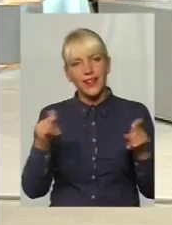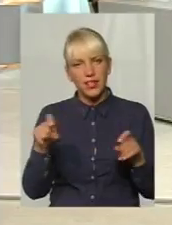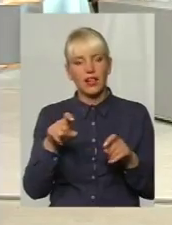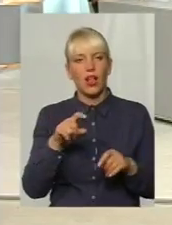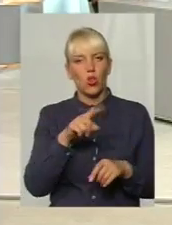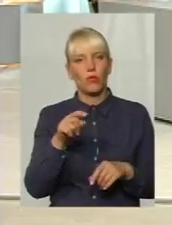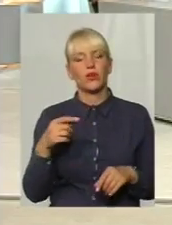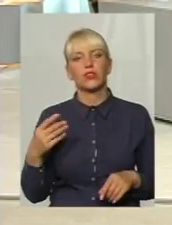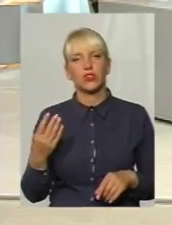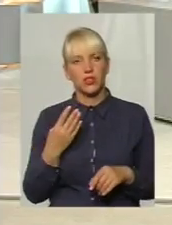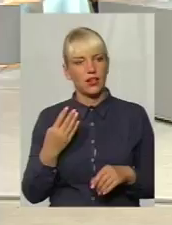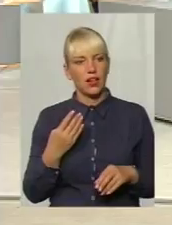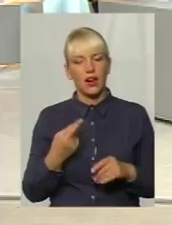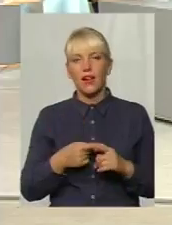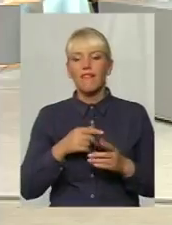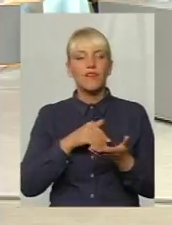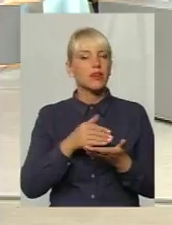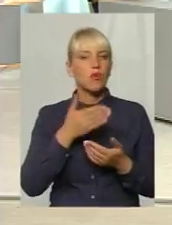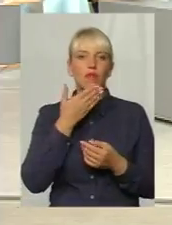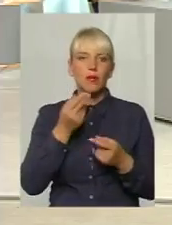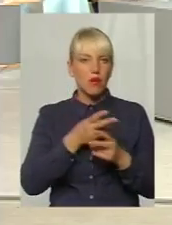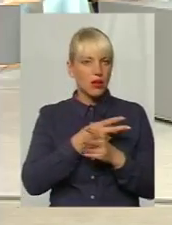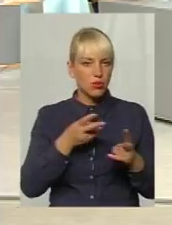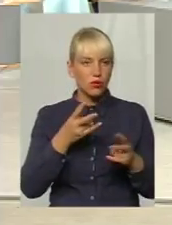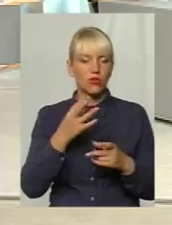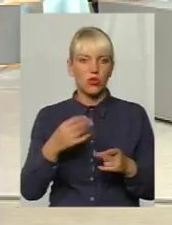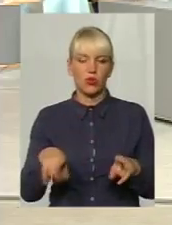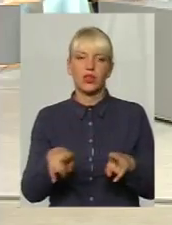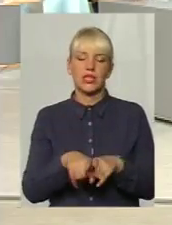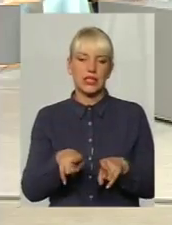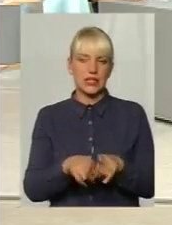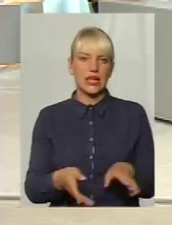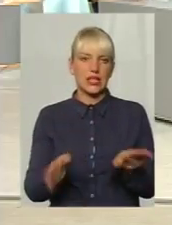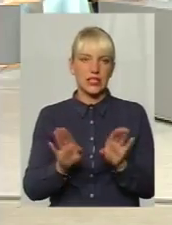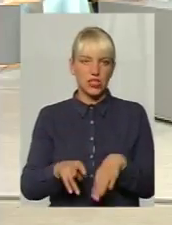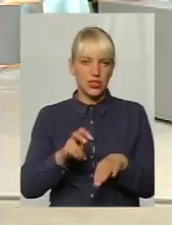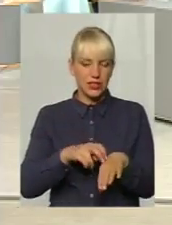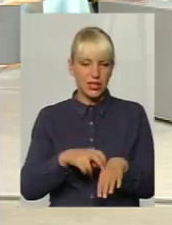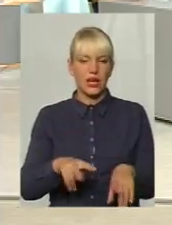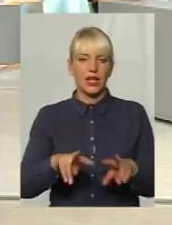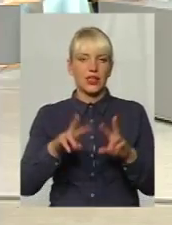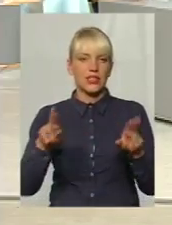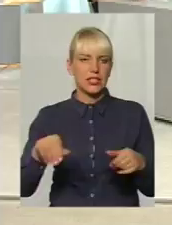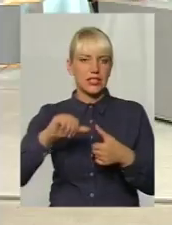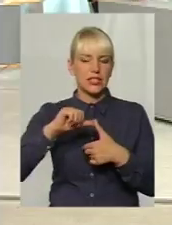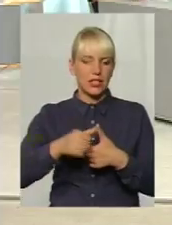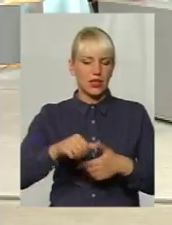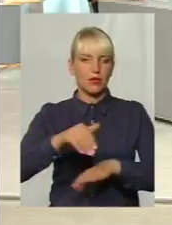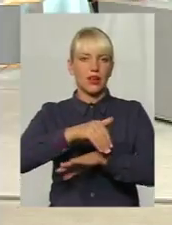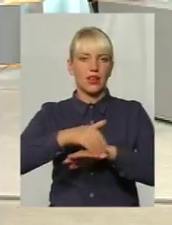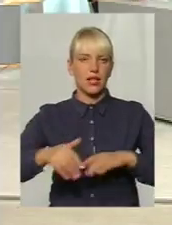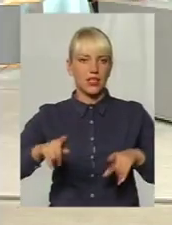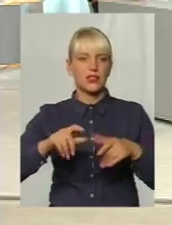нікому, але в принципі залишились ті ж самі лікарі, за ними закріплені ті ж самі адреси, саме населення.